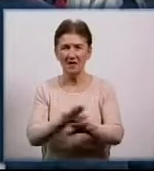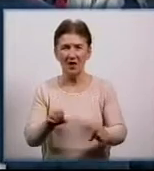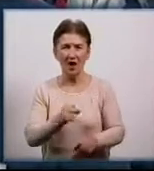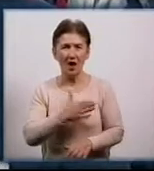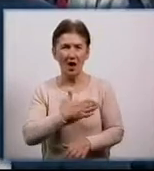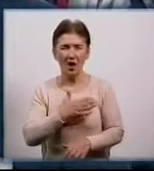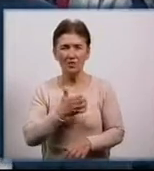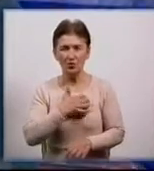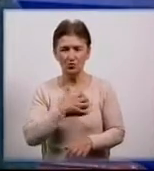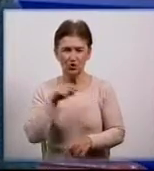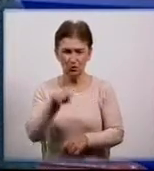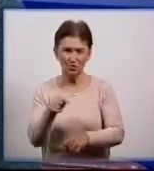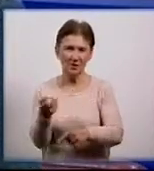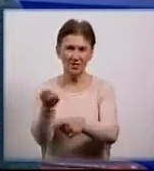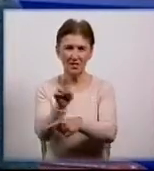сюди прийти.